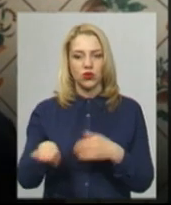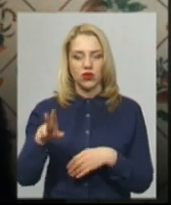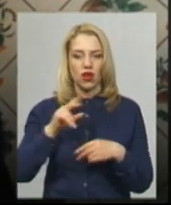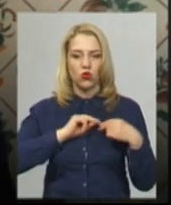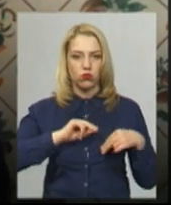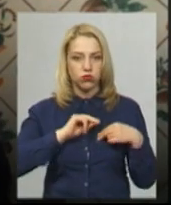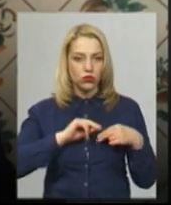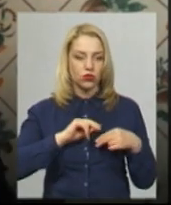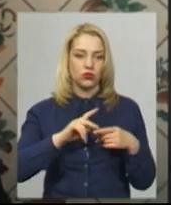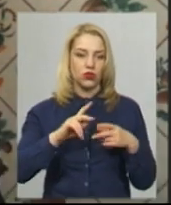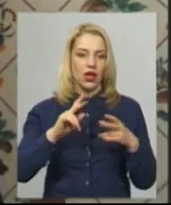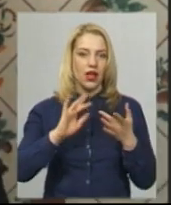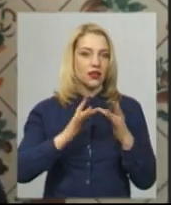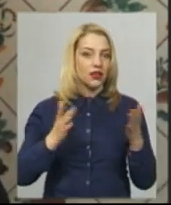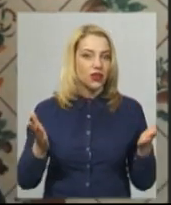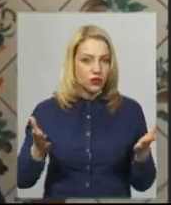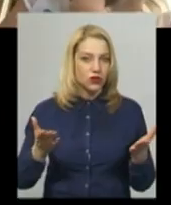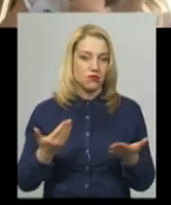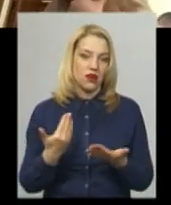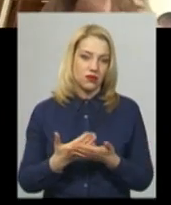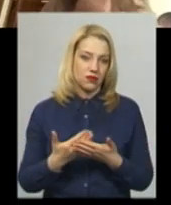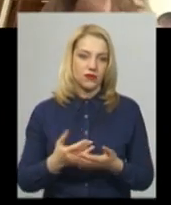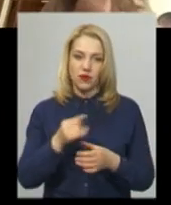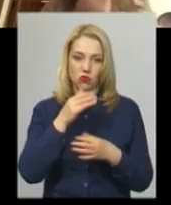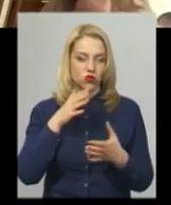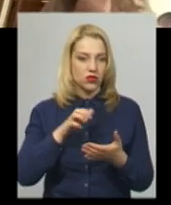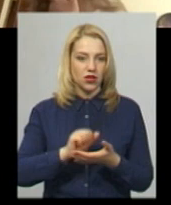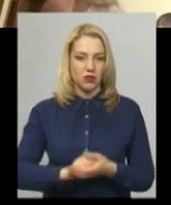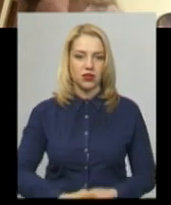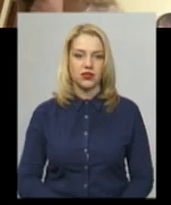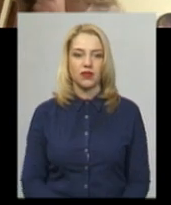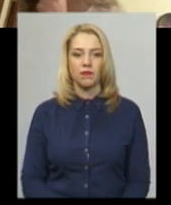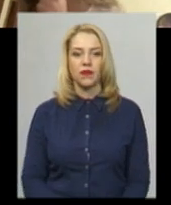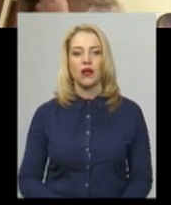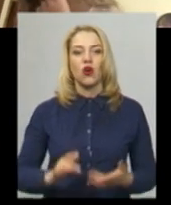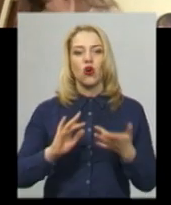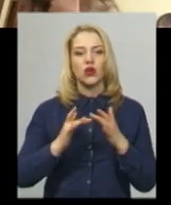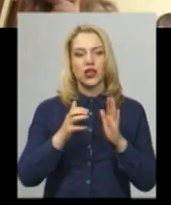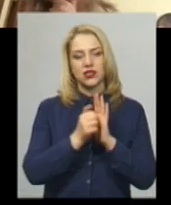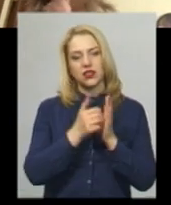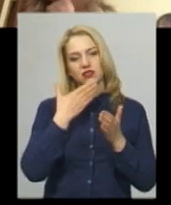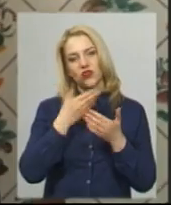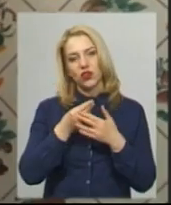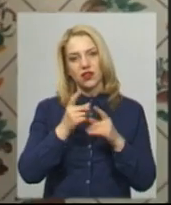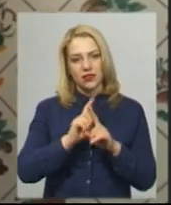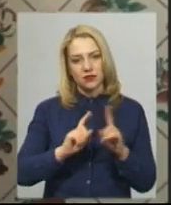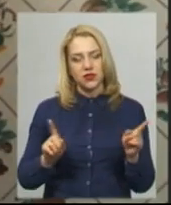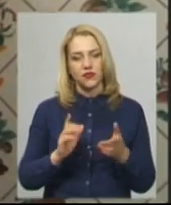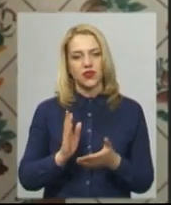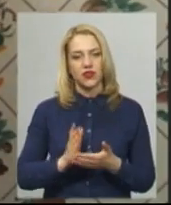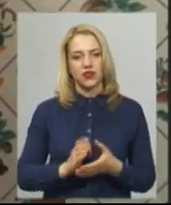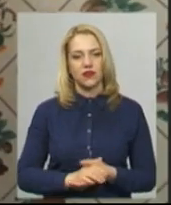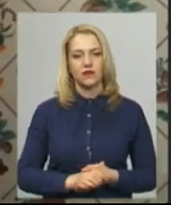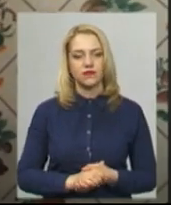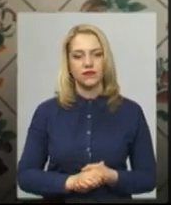селі, а інтернету немає, вони не можуть впорати. Лисена Венгри додає, у ЛАІ заняттях є своя специфіка. Між нами